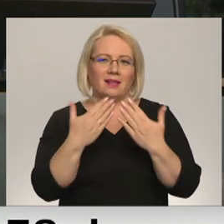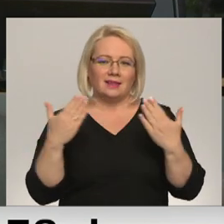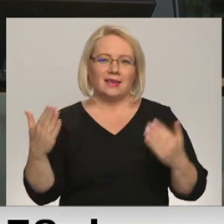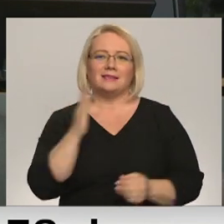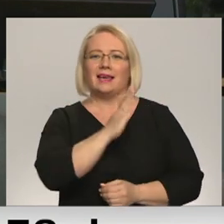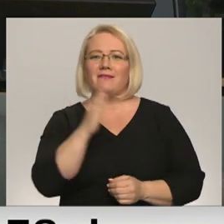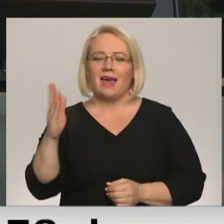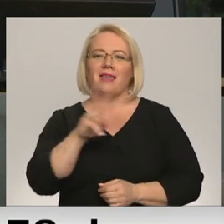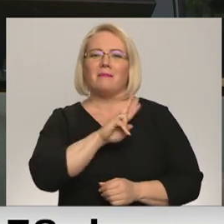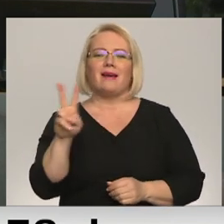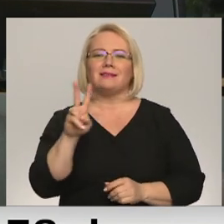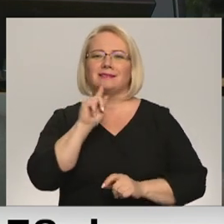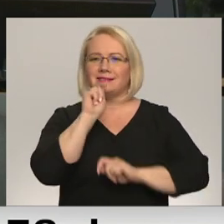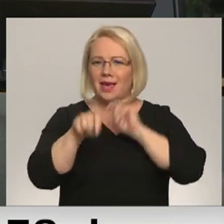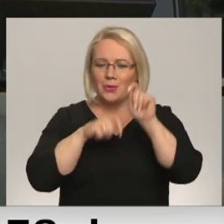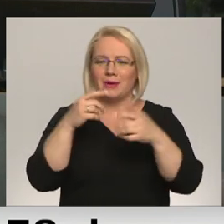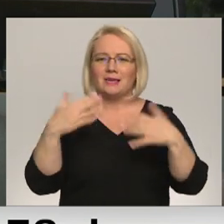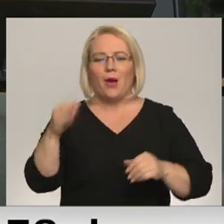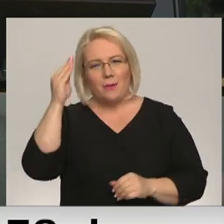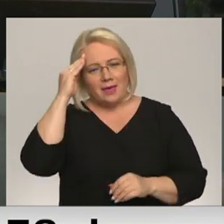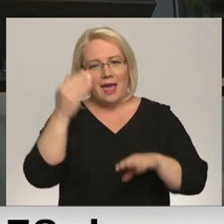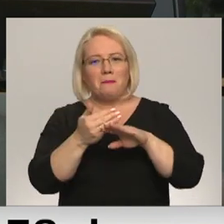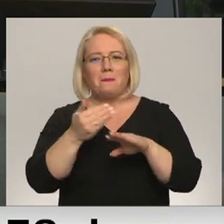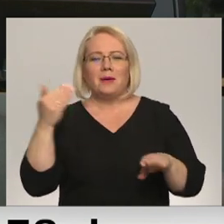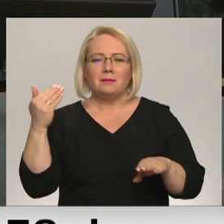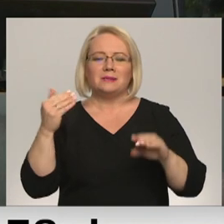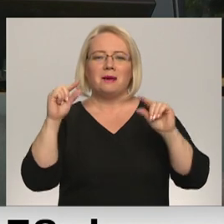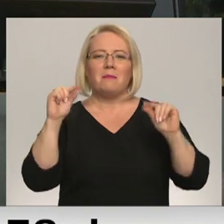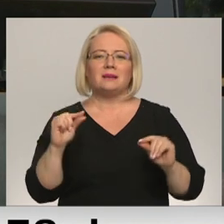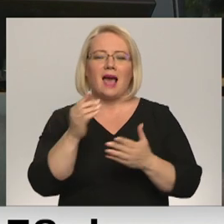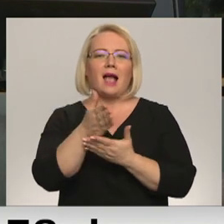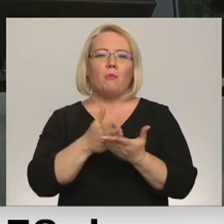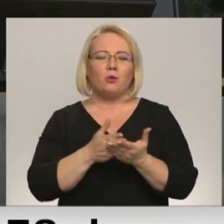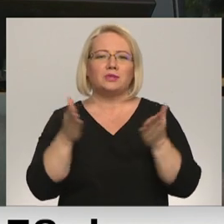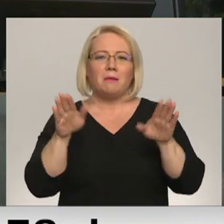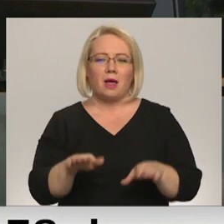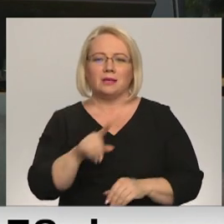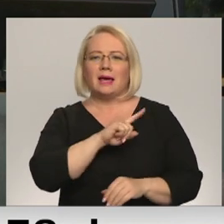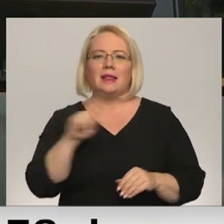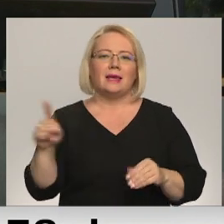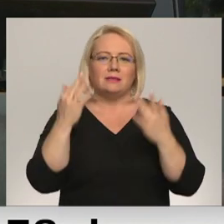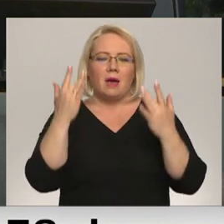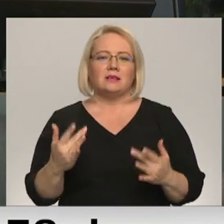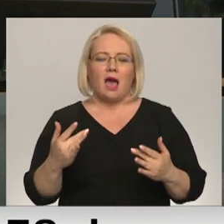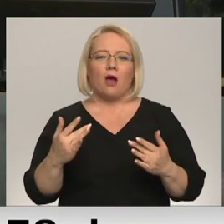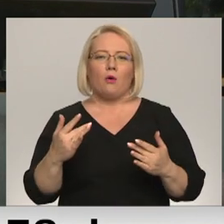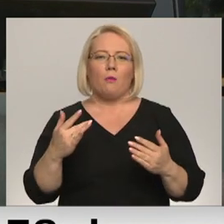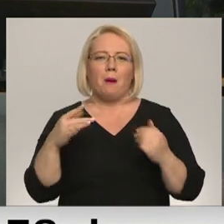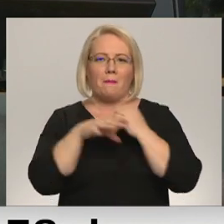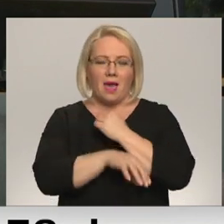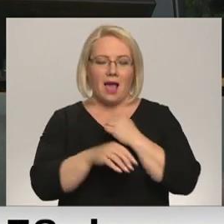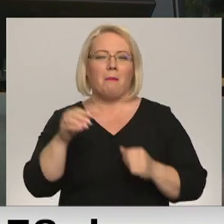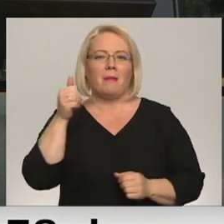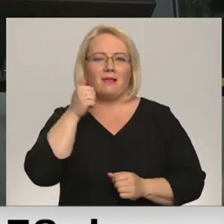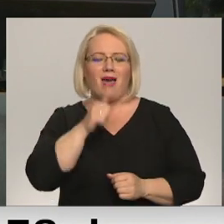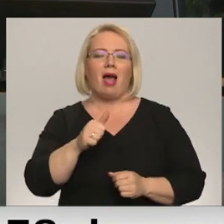ikvienam, kas ir jau ziedojis. Kā jau minēja pirms virkli mazliet, mazākā pūsā atlikus līdz maratonu finišam. Un mums kopā vēl